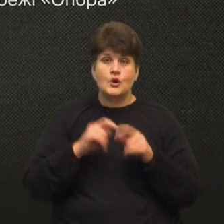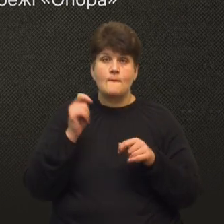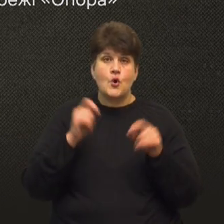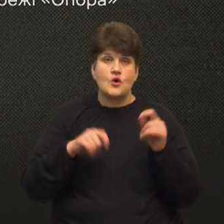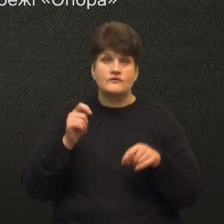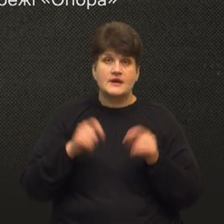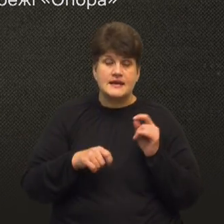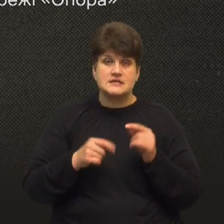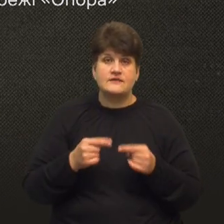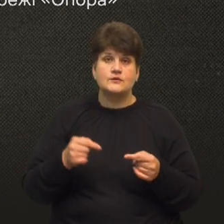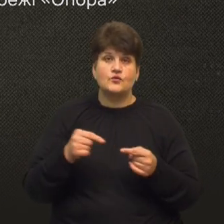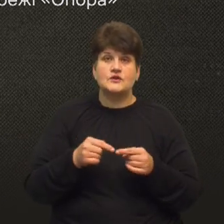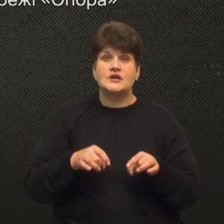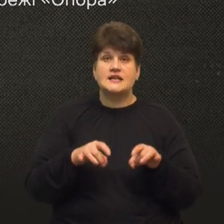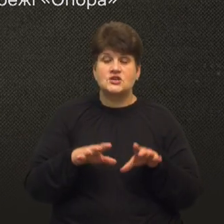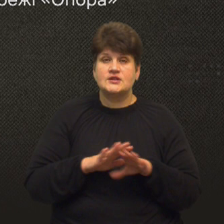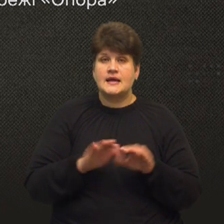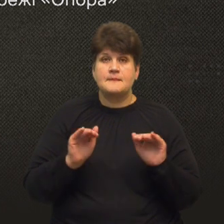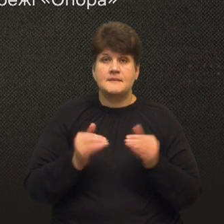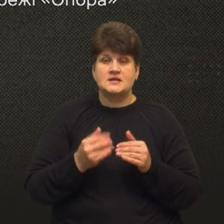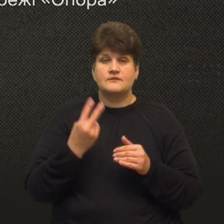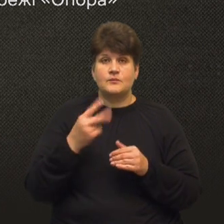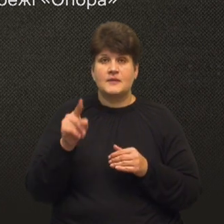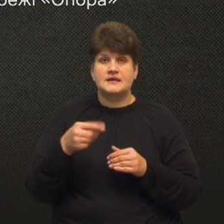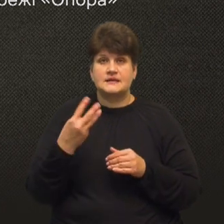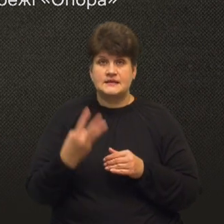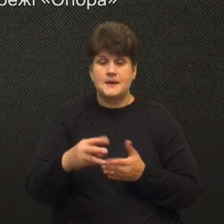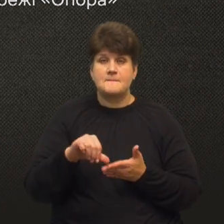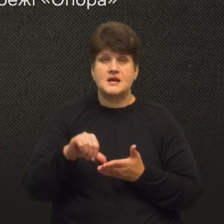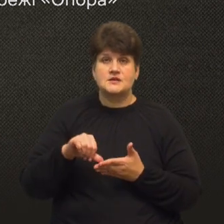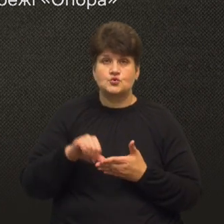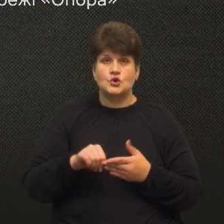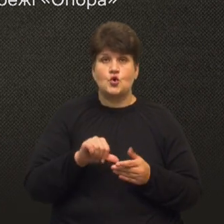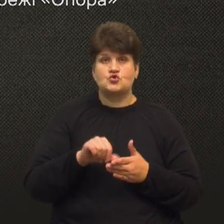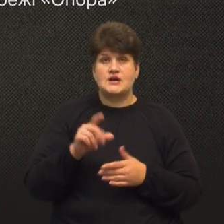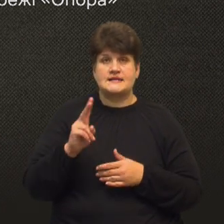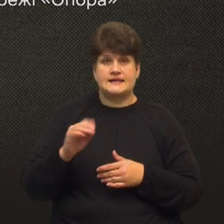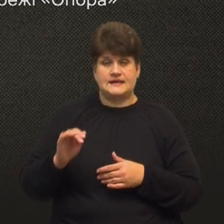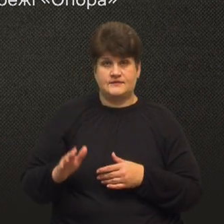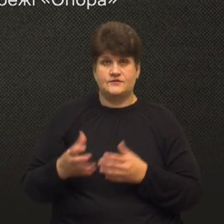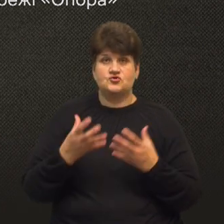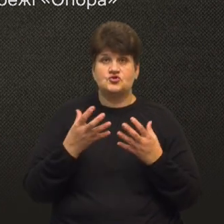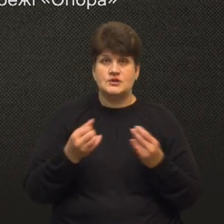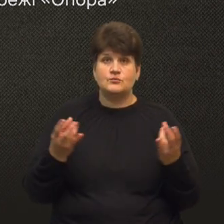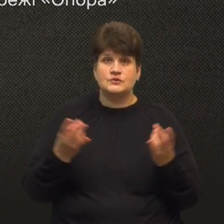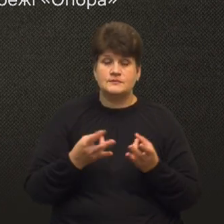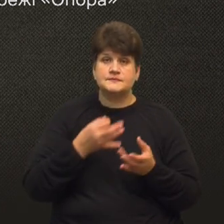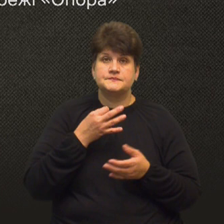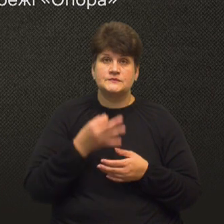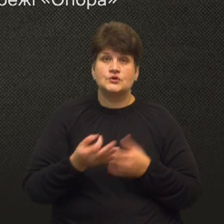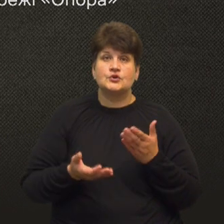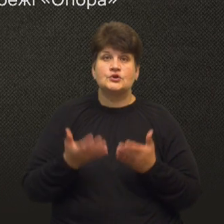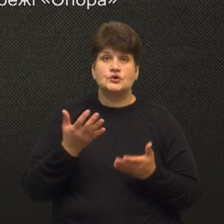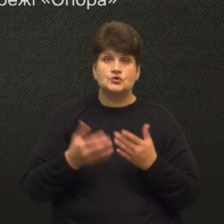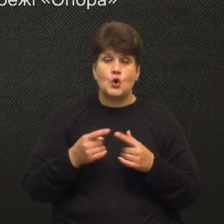відповідне рішення, не менше, ніж двома третинами від присутніх учасників. Ще потрібно зазначити, що якщо ж